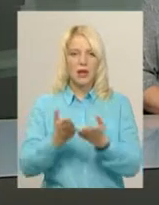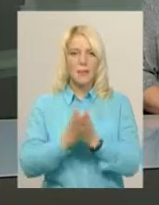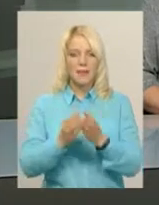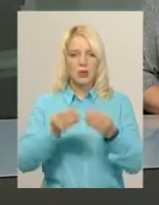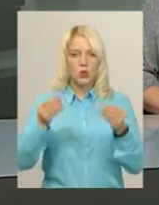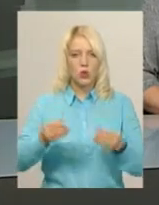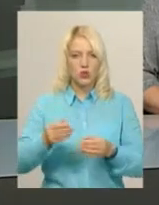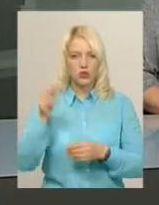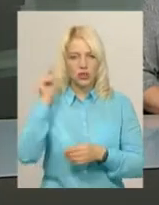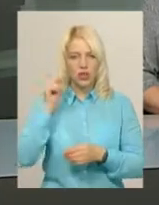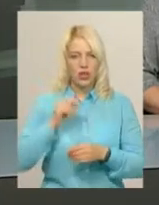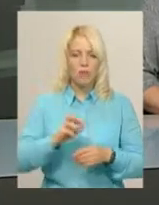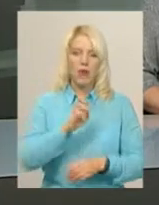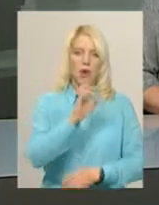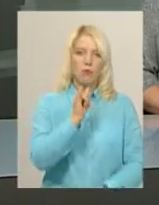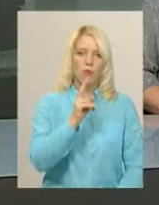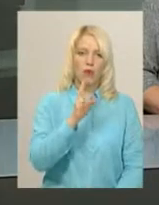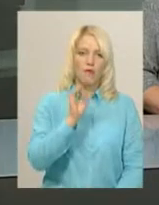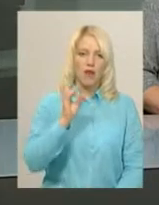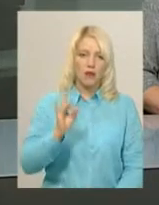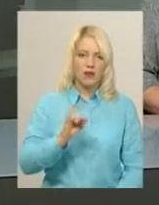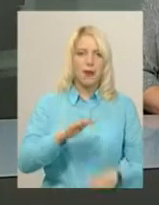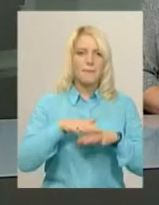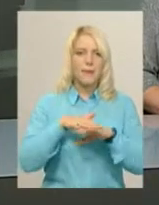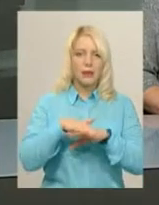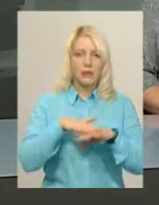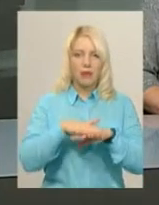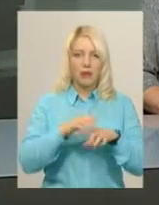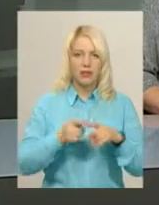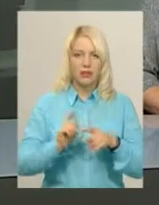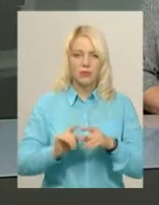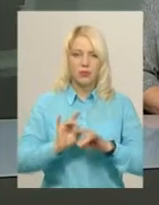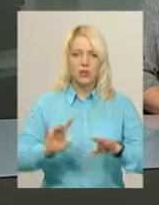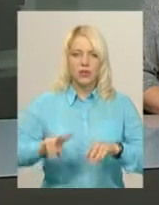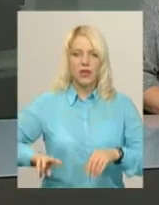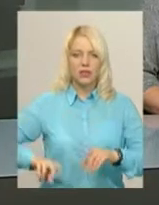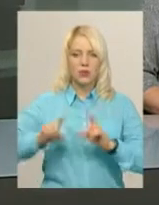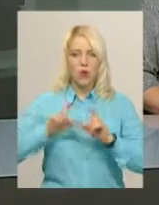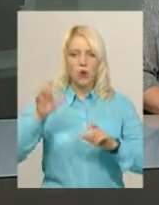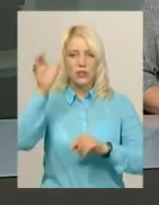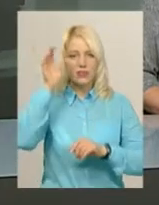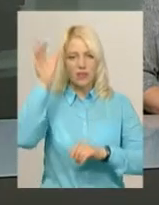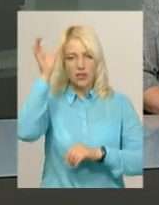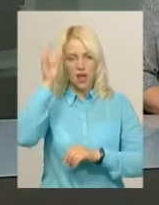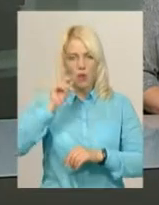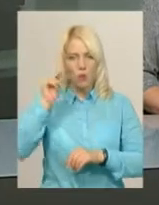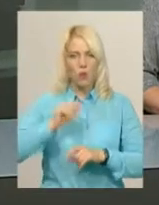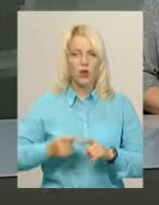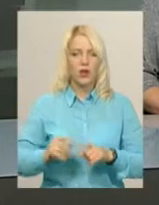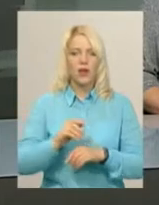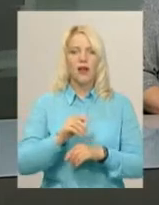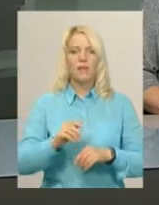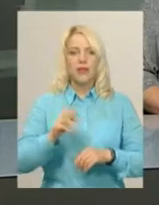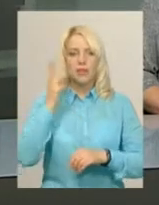букварем та посібником з математики. Про це нам повідомив директор департаменту освіти та науки Хмельницької облдержадміністрації Олег